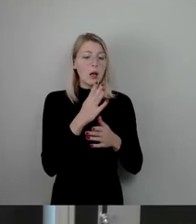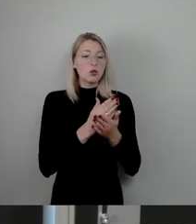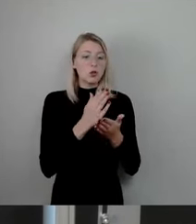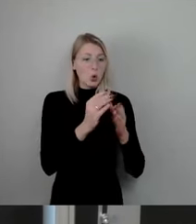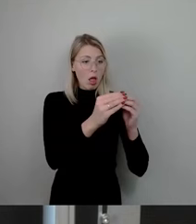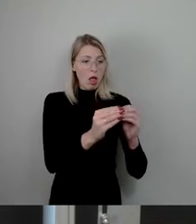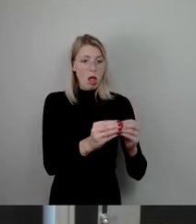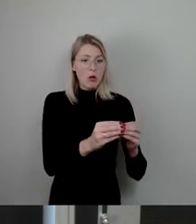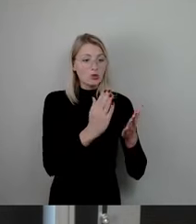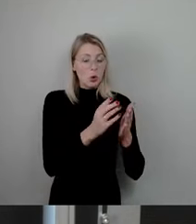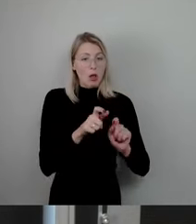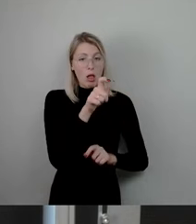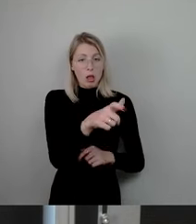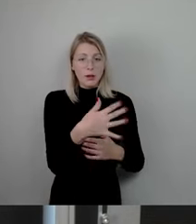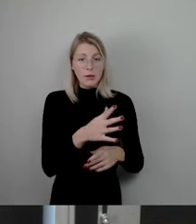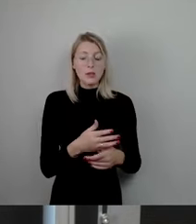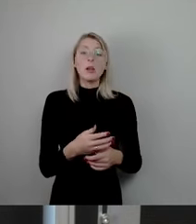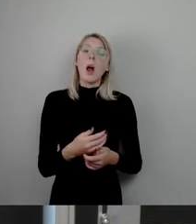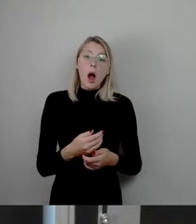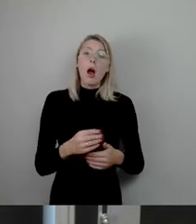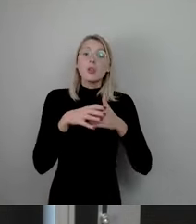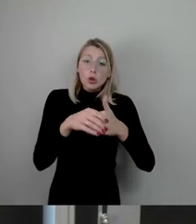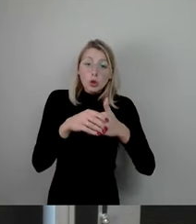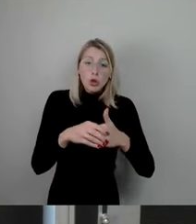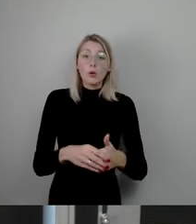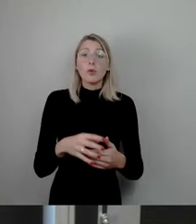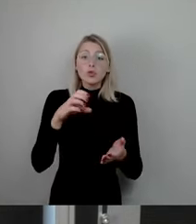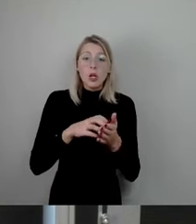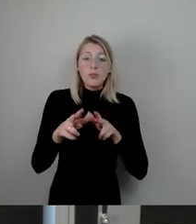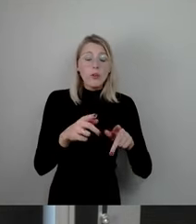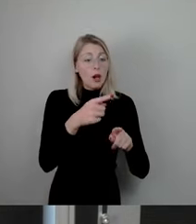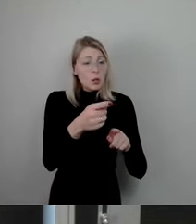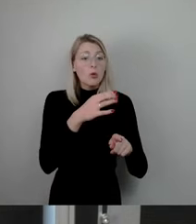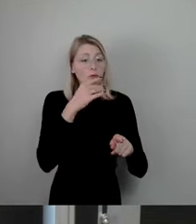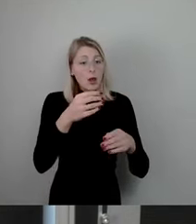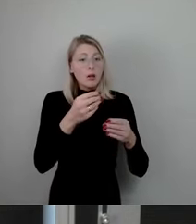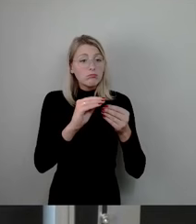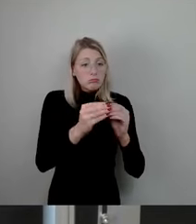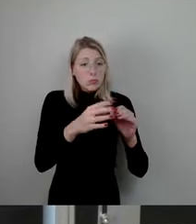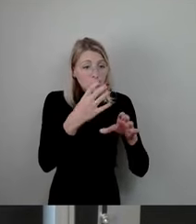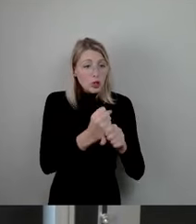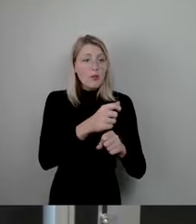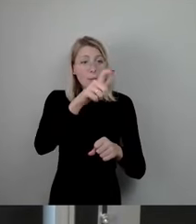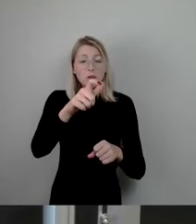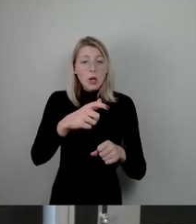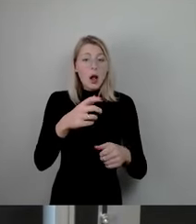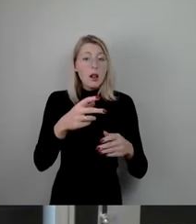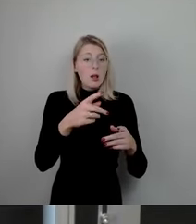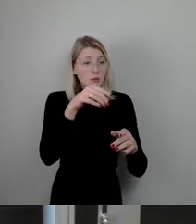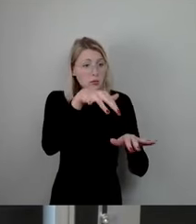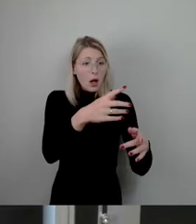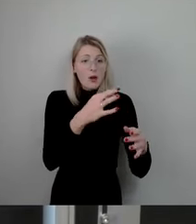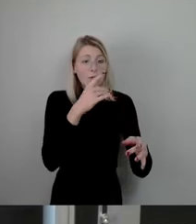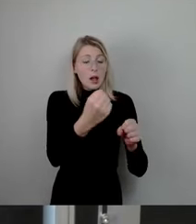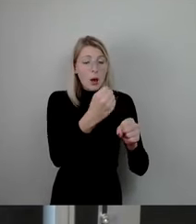Glückwunsch Stadtverwaltung, darum kümmern Sie sich. Da sind die ganzen personellen Kapazitäten, da stecken Sie sie rein. Aber das